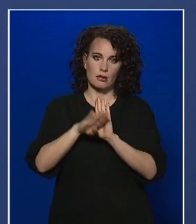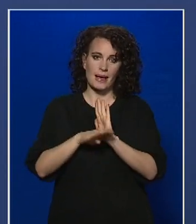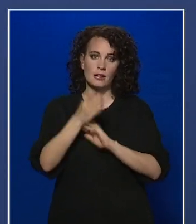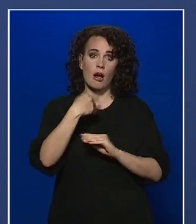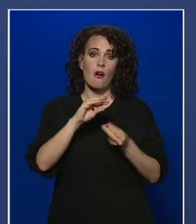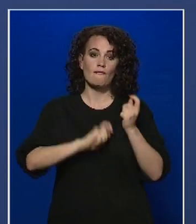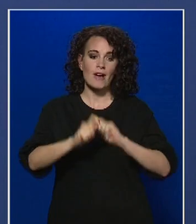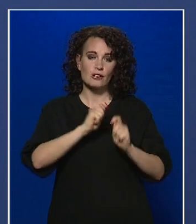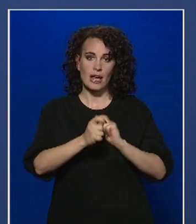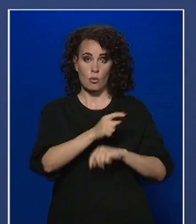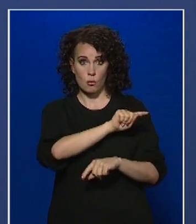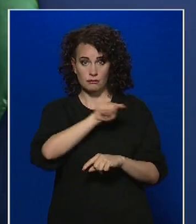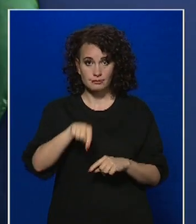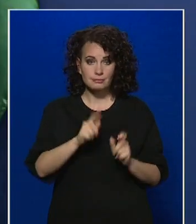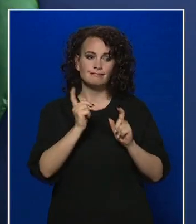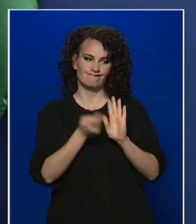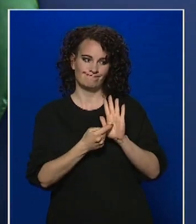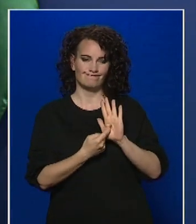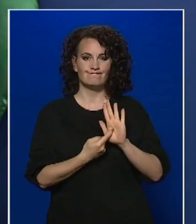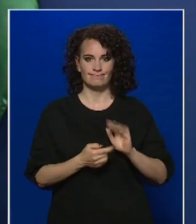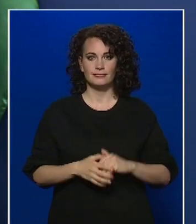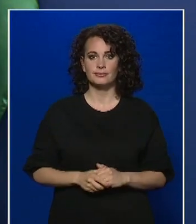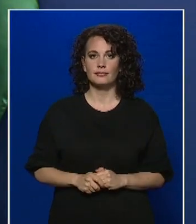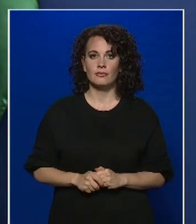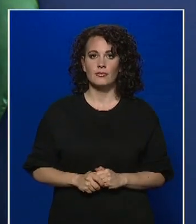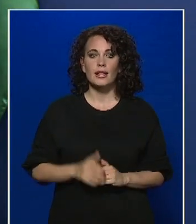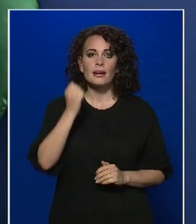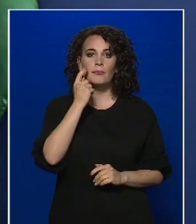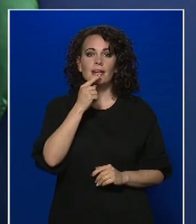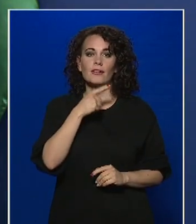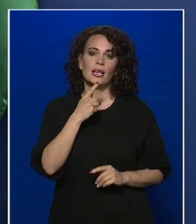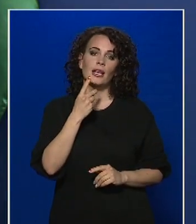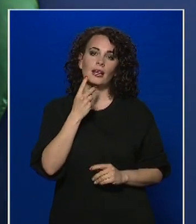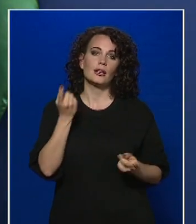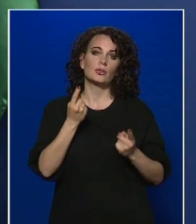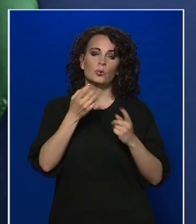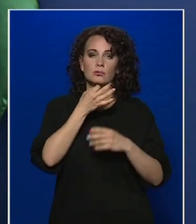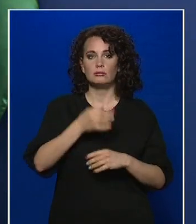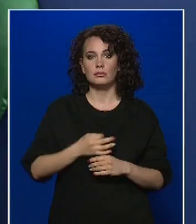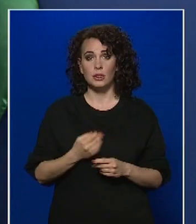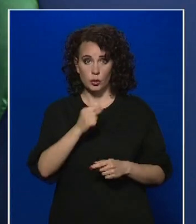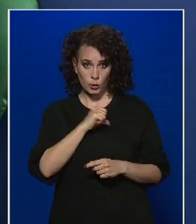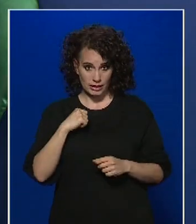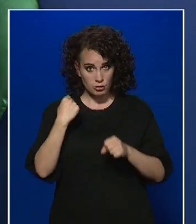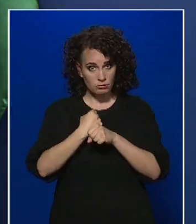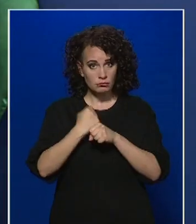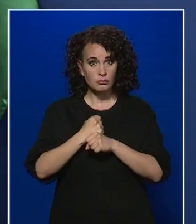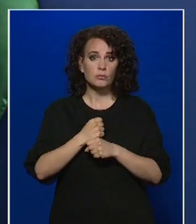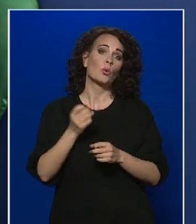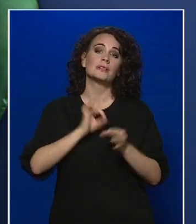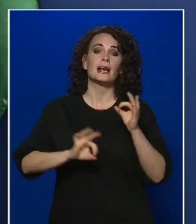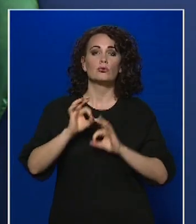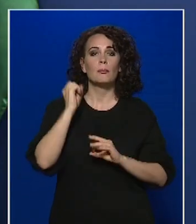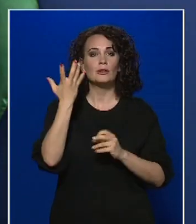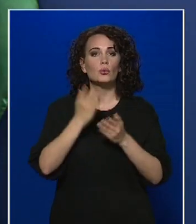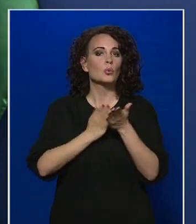vásárlóknak. Az MTV hiradó kérdezi, önkéntesek dolgoznak-e most az országos mentőszolgálatnál, és